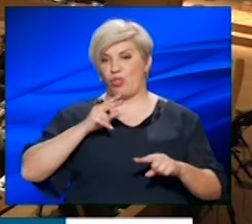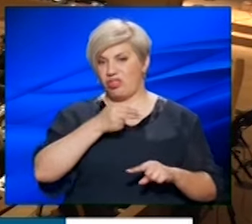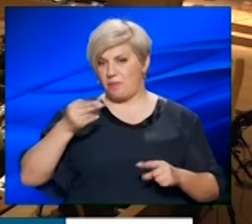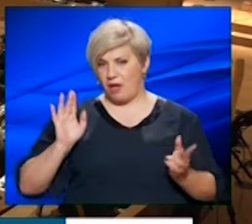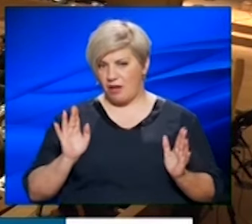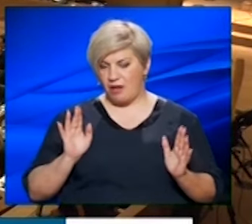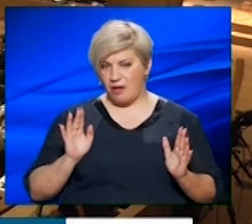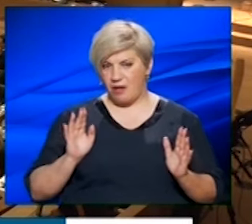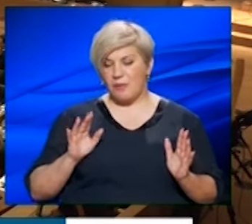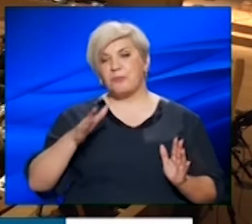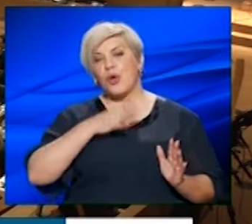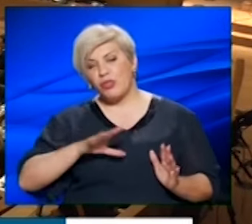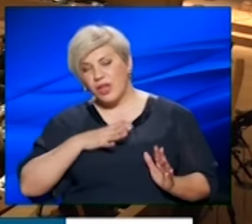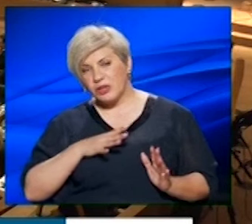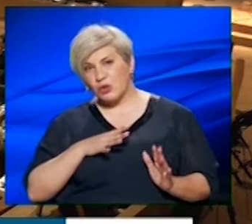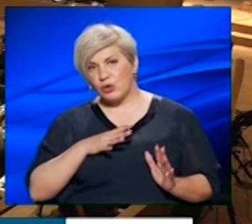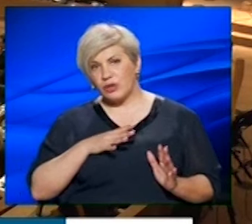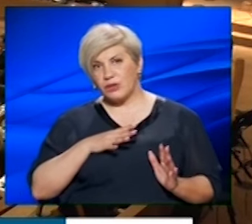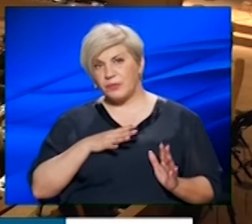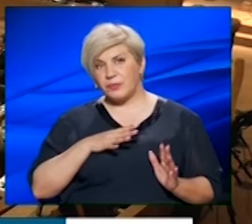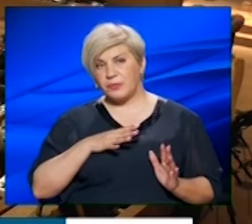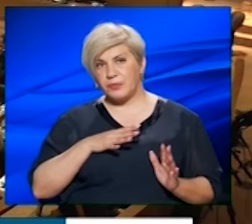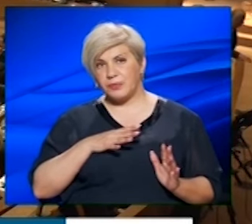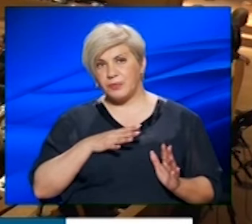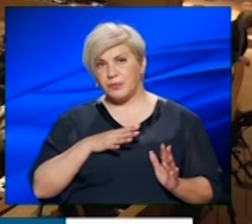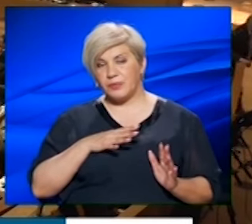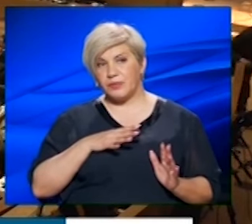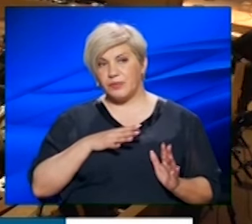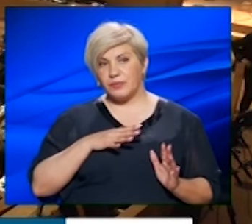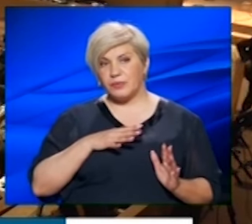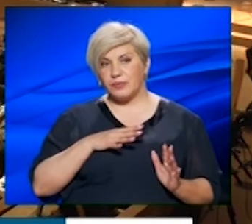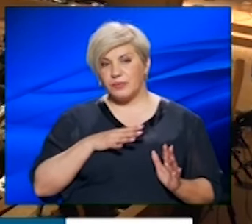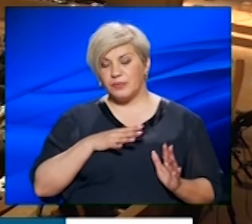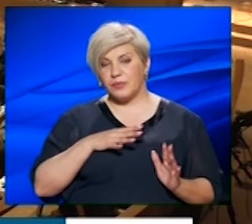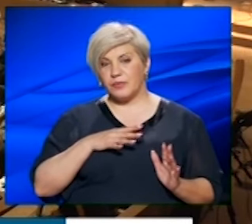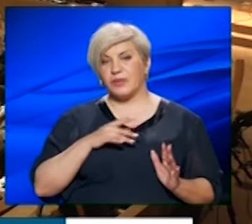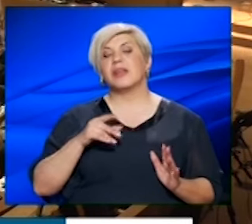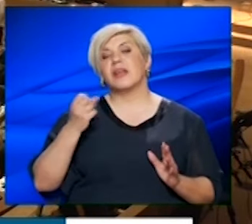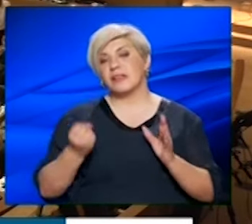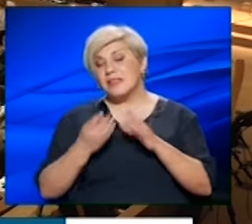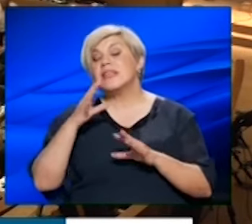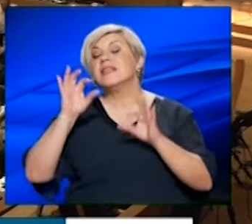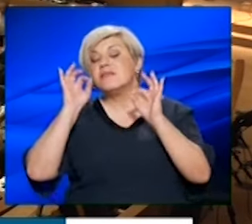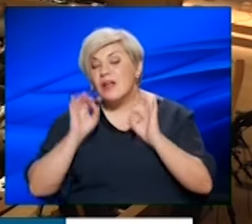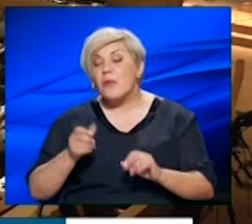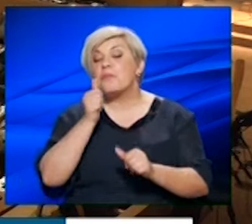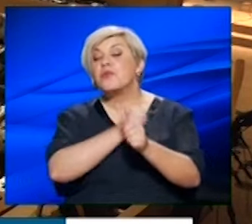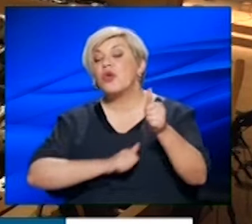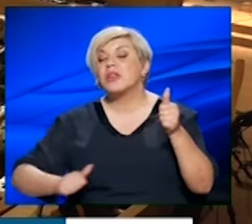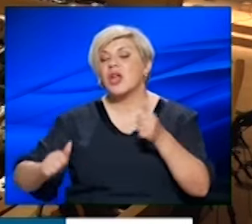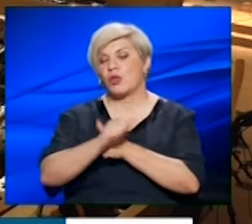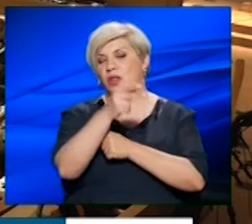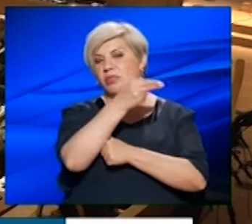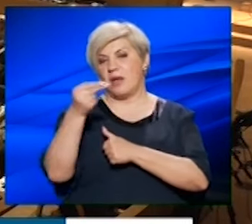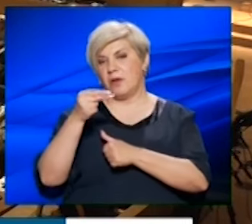προθέσεων και της νυν Δημοτικής Αρχής. Είναι ζήτημα προτεραιοτήτων.